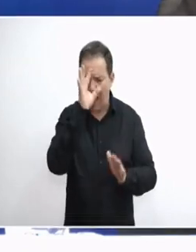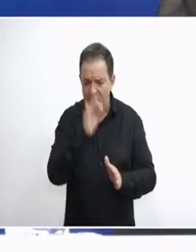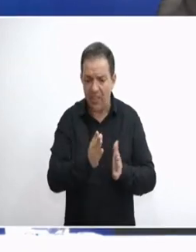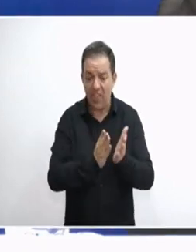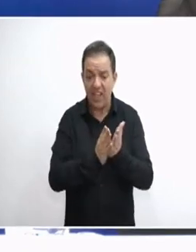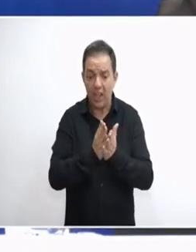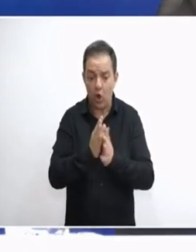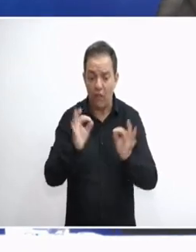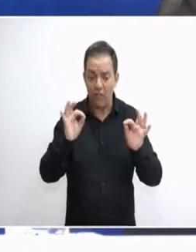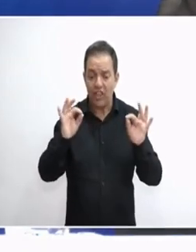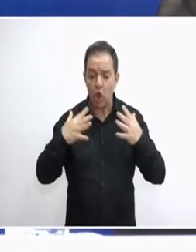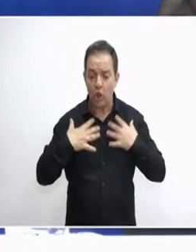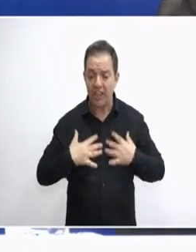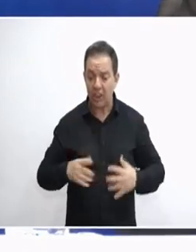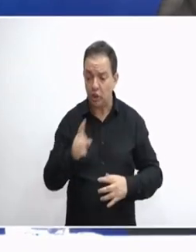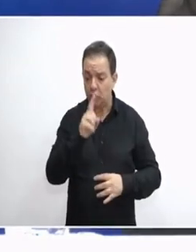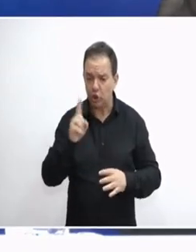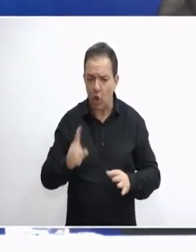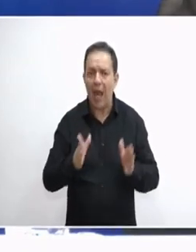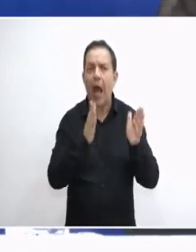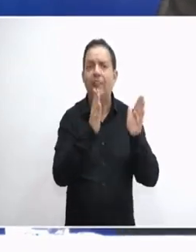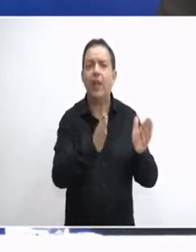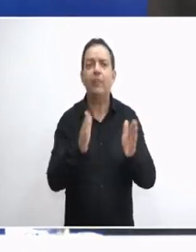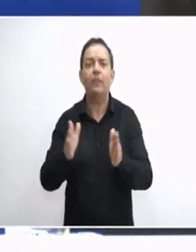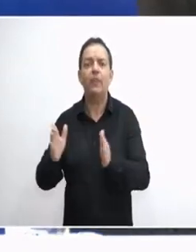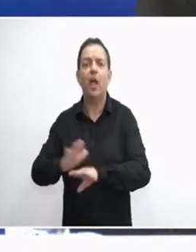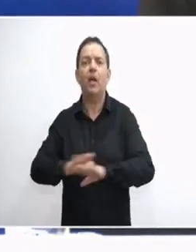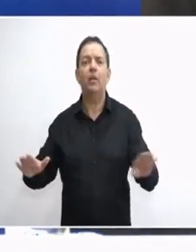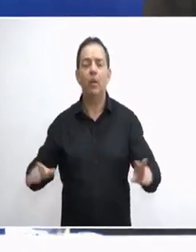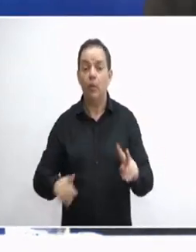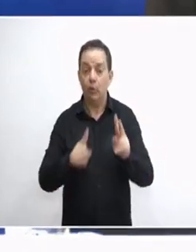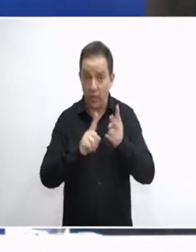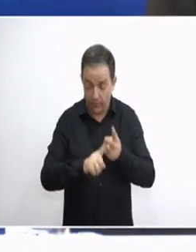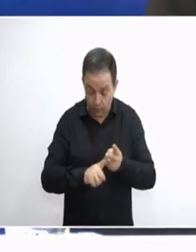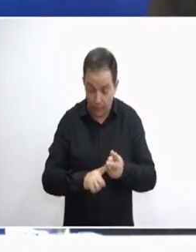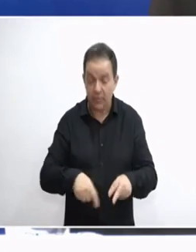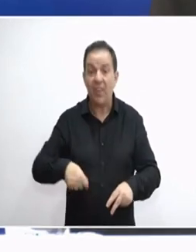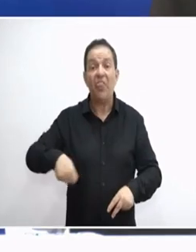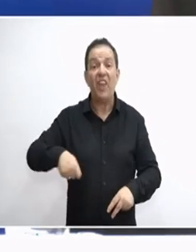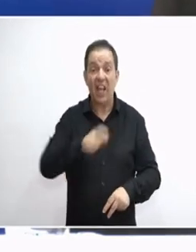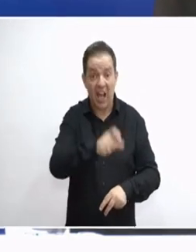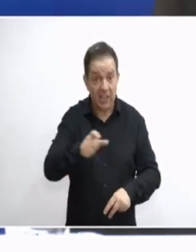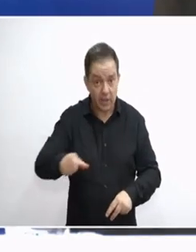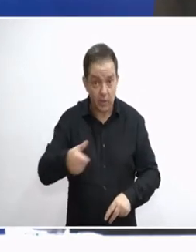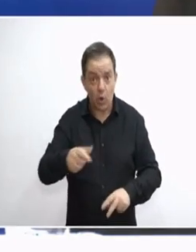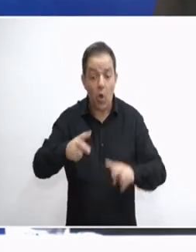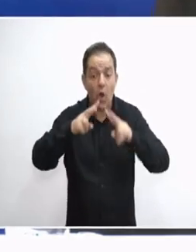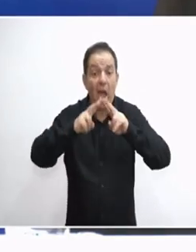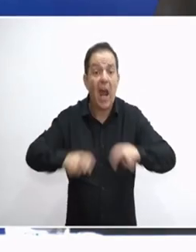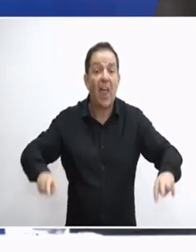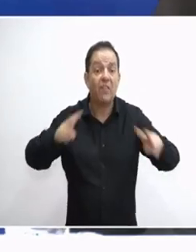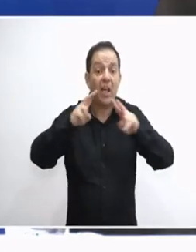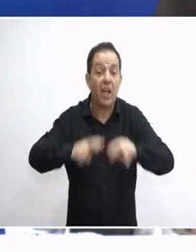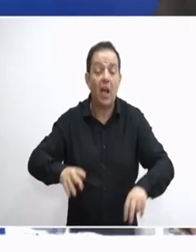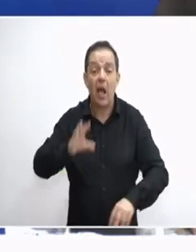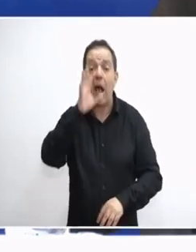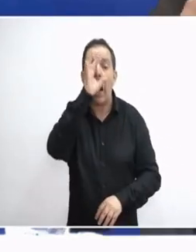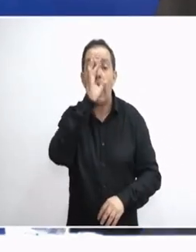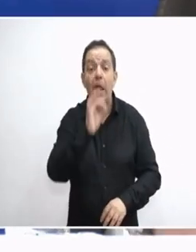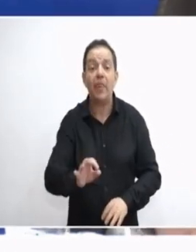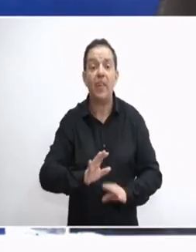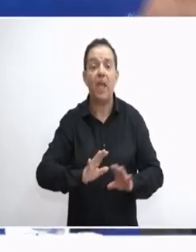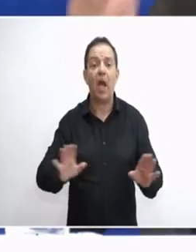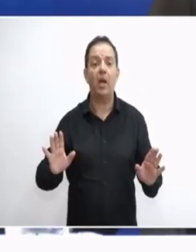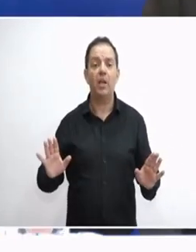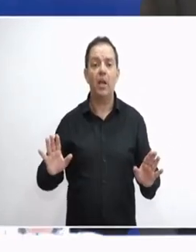δικαίου, της φυσιολογίας μας και μόνο. Τίποτα παραπέρα από αυτού. Δεύτερον, οι δικαστές είναι μόνο οι ερευνητές της αλήθειας και φυσικά